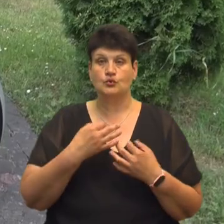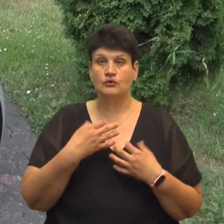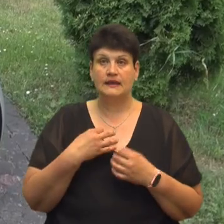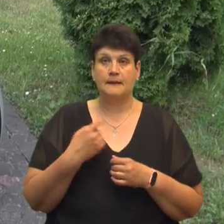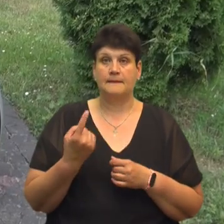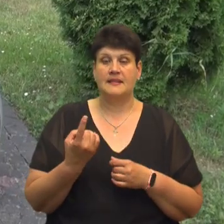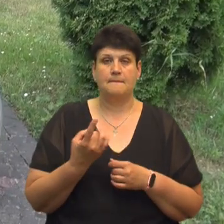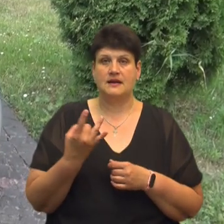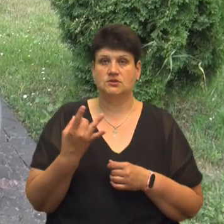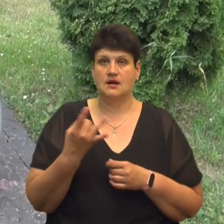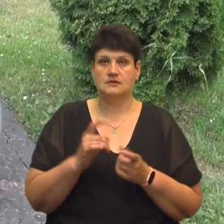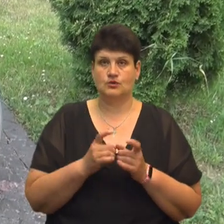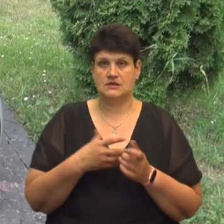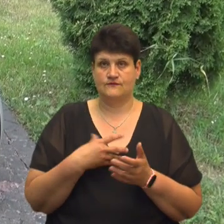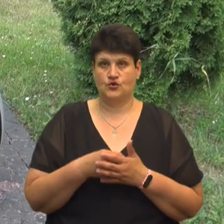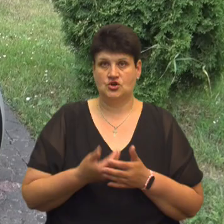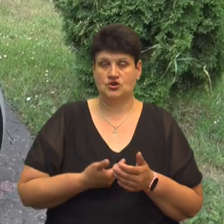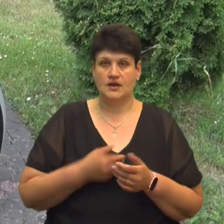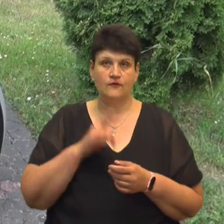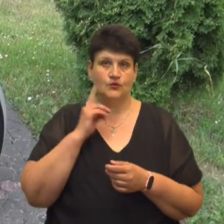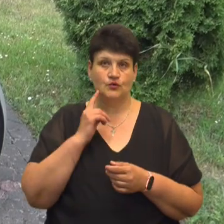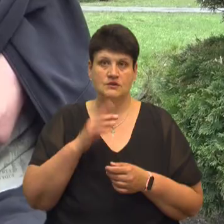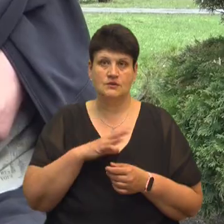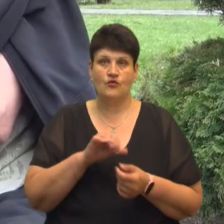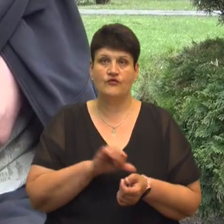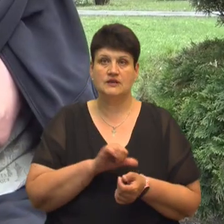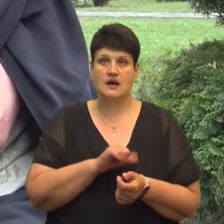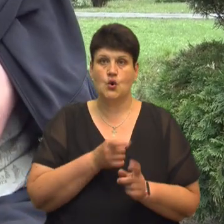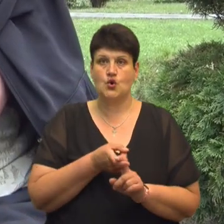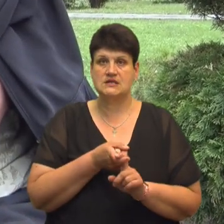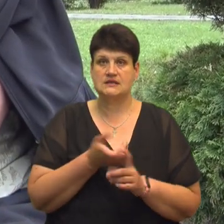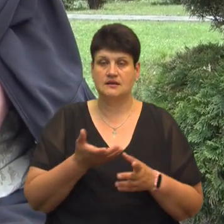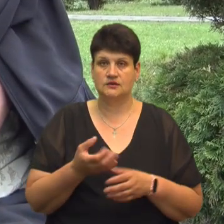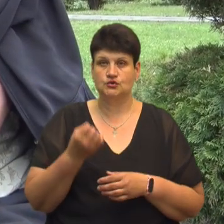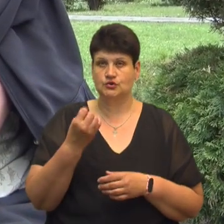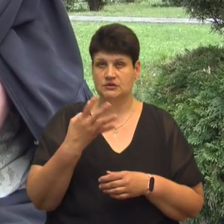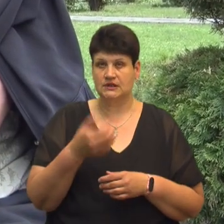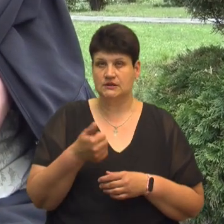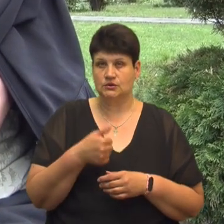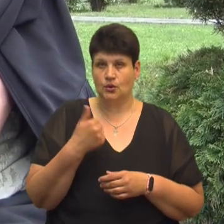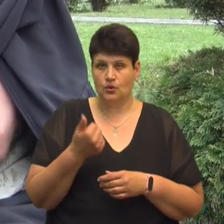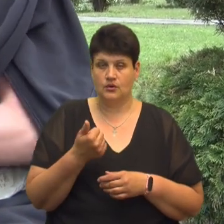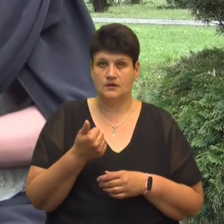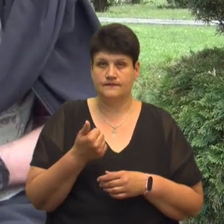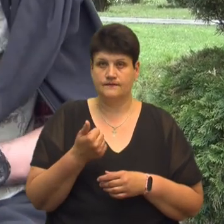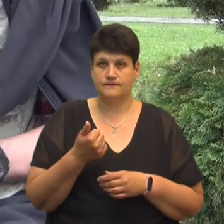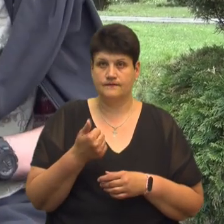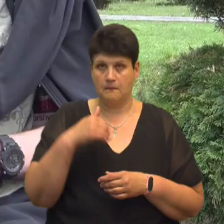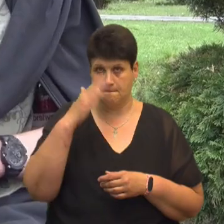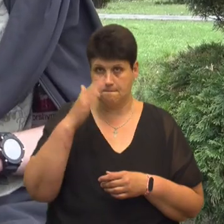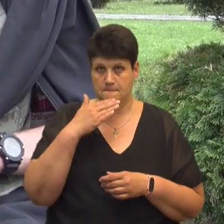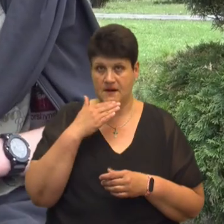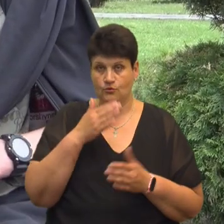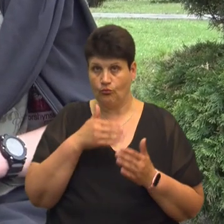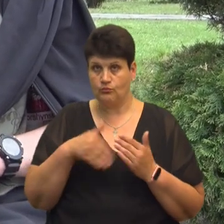мусить боротися за своє життя. В юності був наркозалежним. 14 років батько пішов в сім